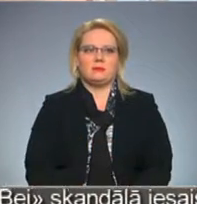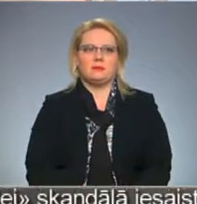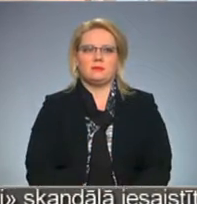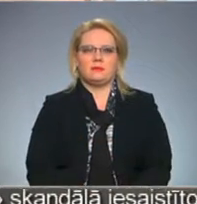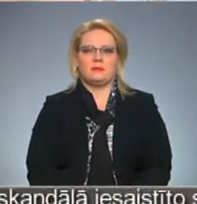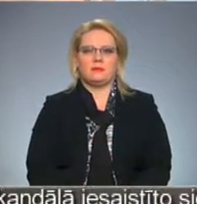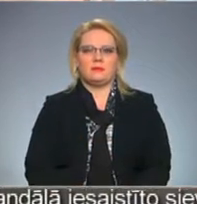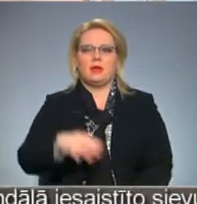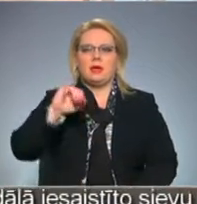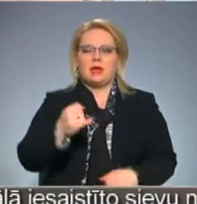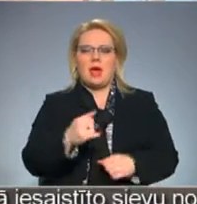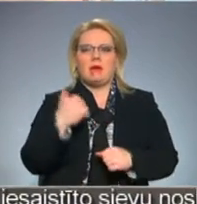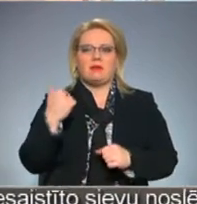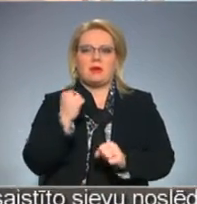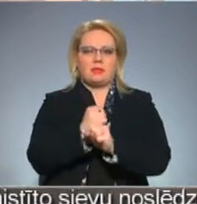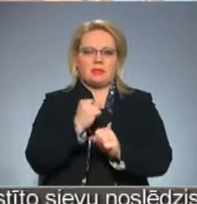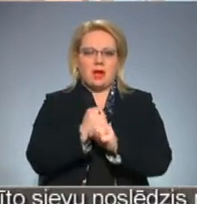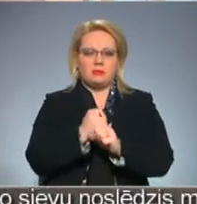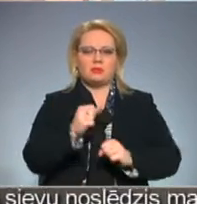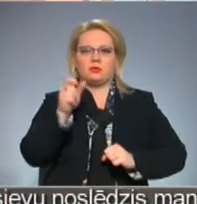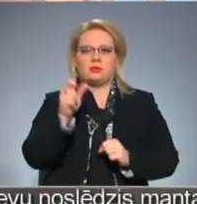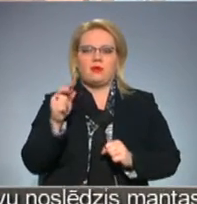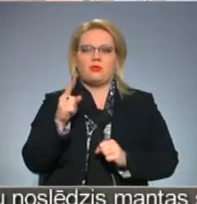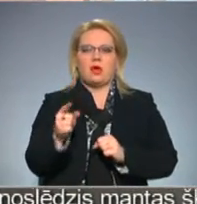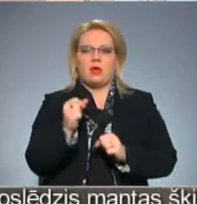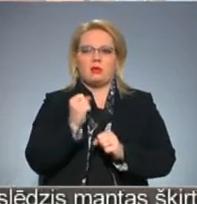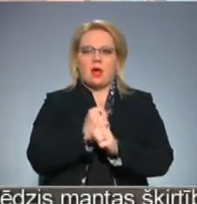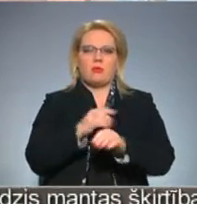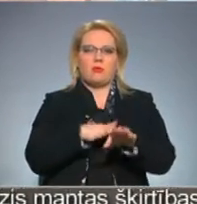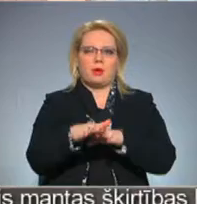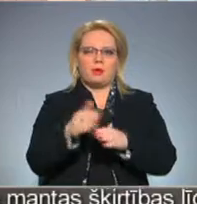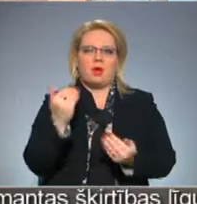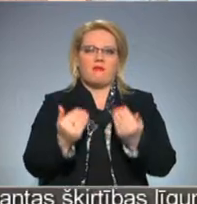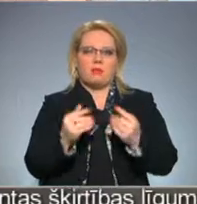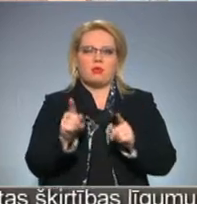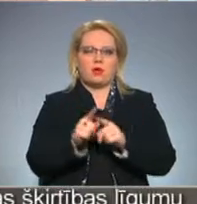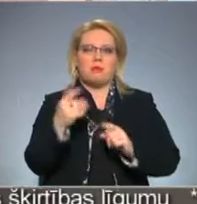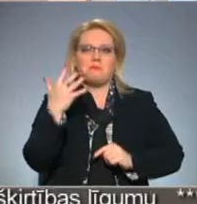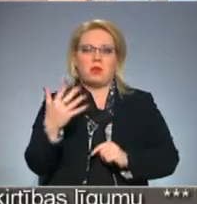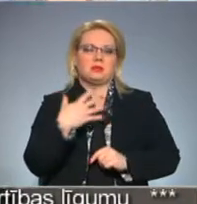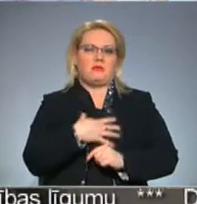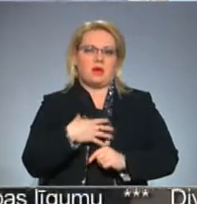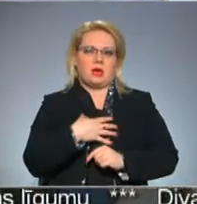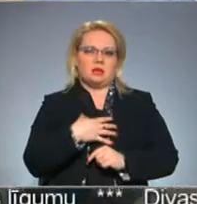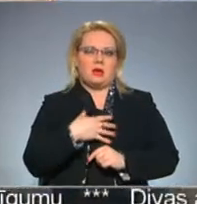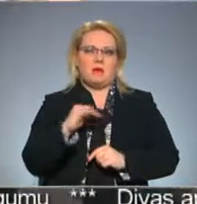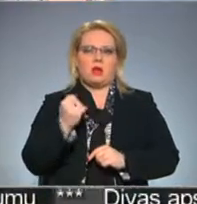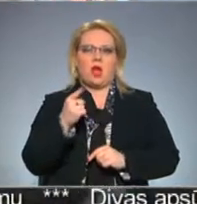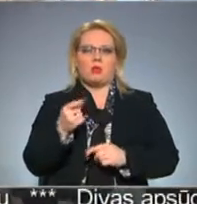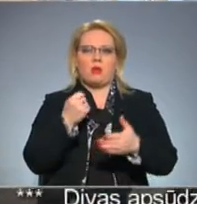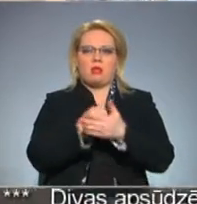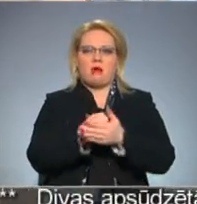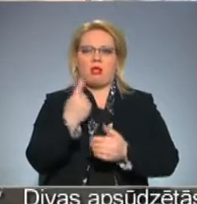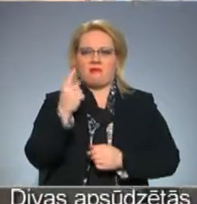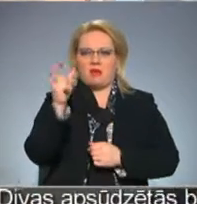viņiem ir darbs cilvēkiem un ja viņi darbu pildē, varbūt arī piecu vajadzīgi. Bet ja ar to tiek galā